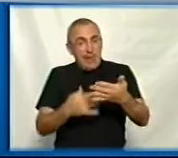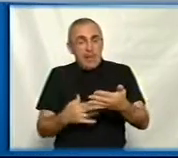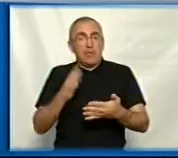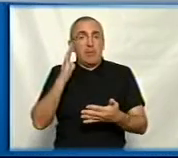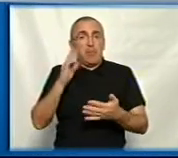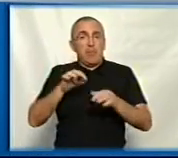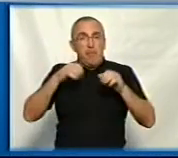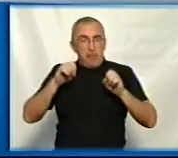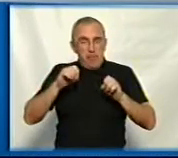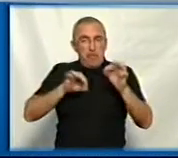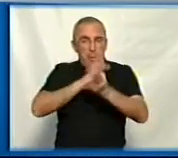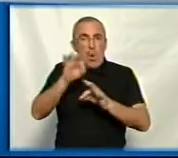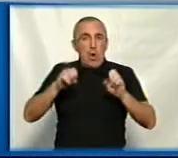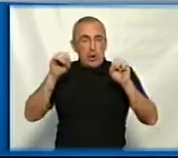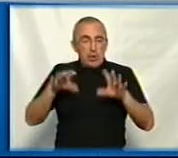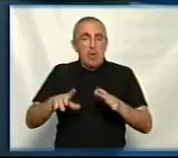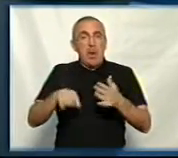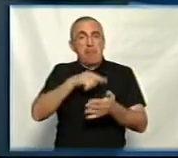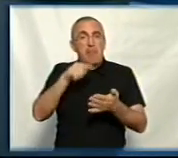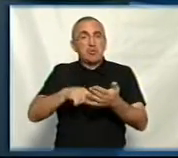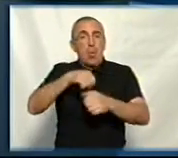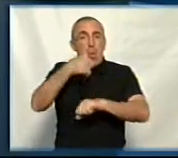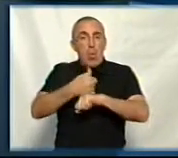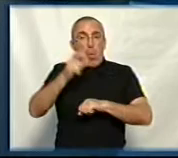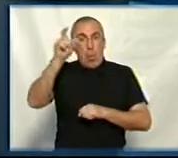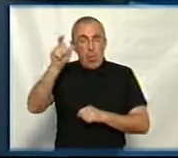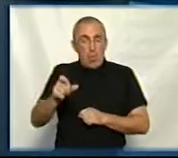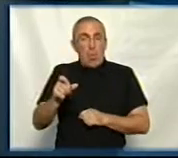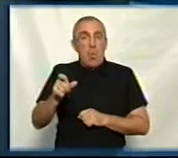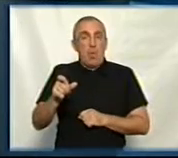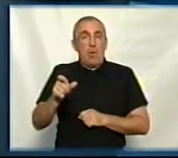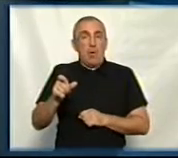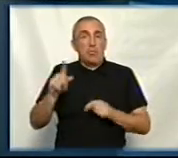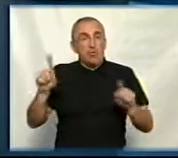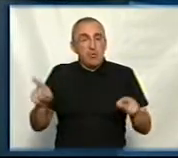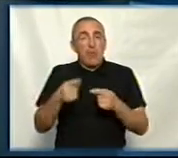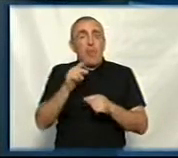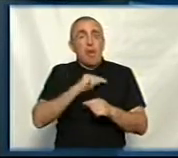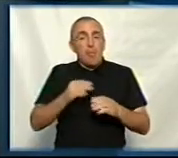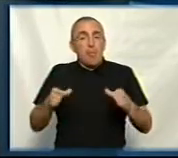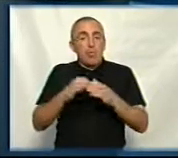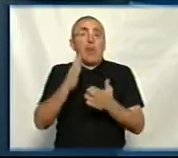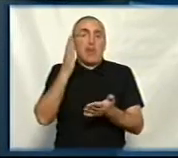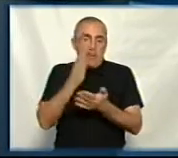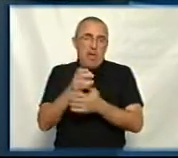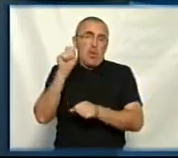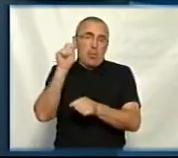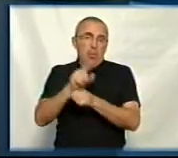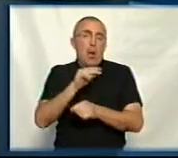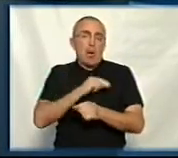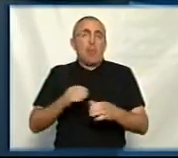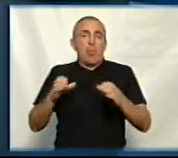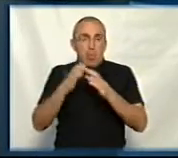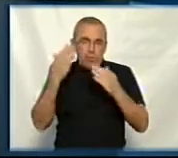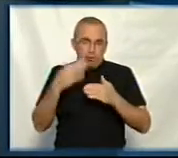рішення є в міському голові видати розпорядження про створення робочої групи. Вже такі є розпорядження, робоча група